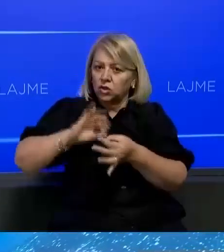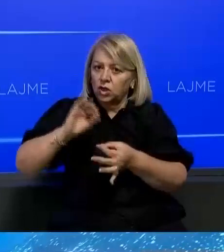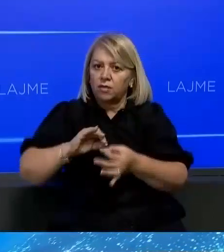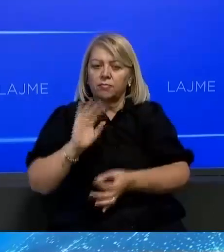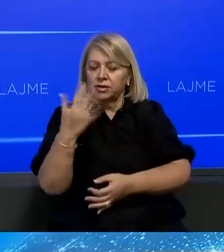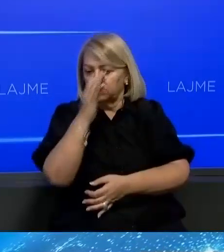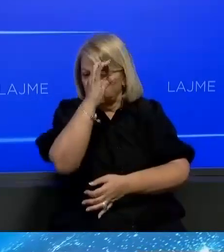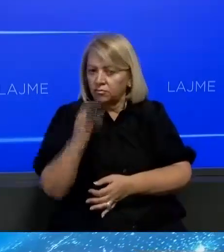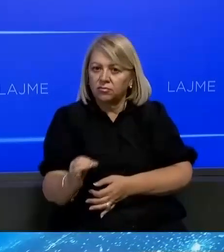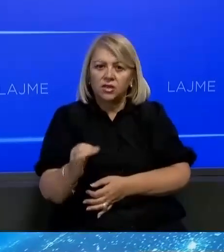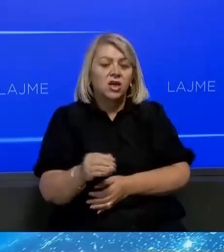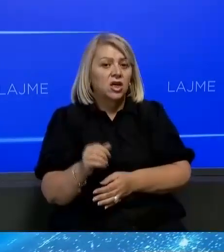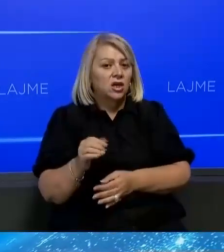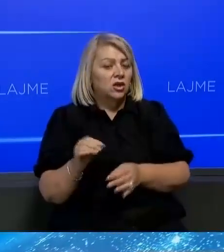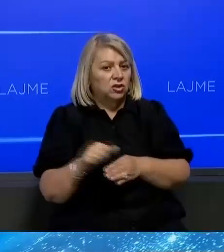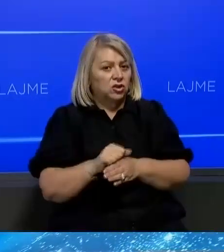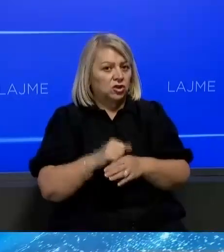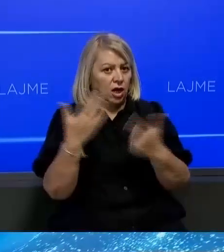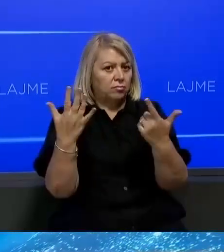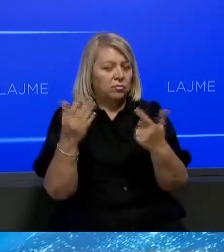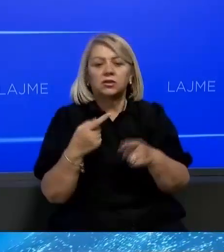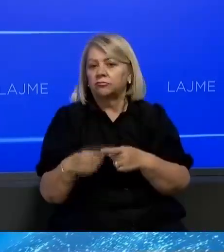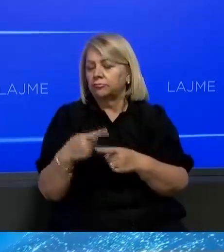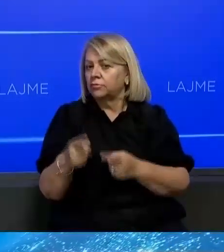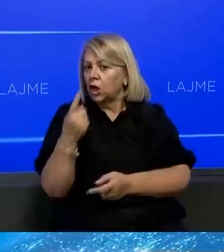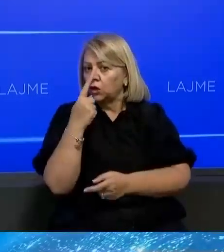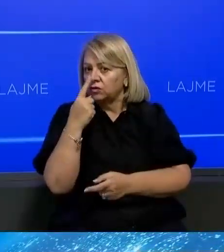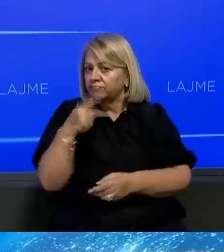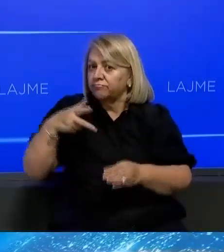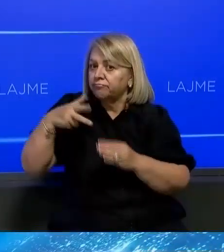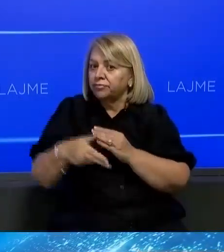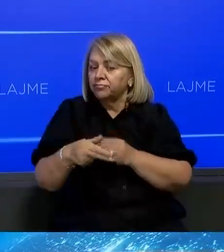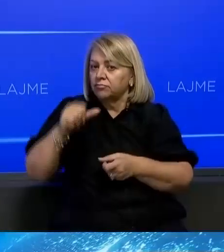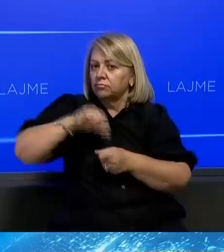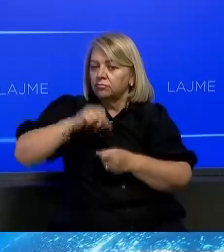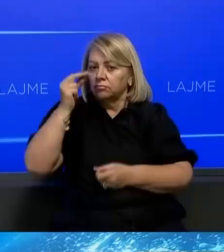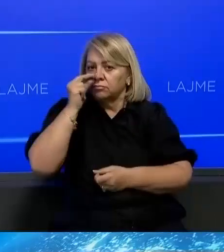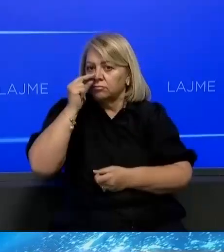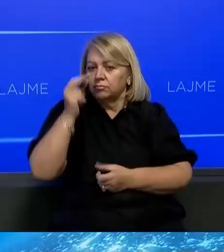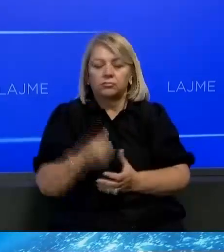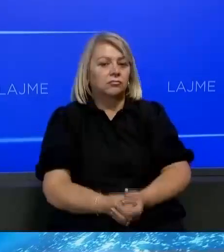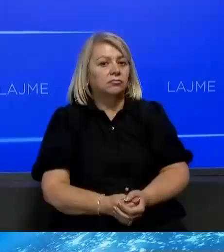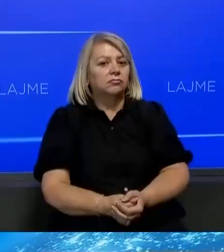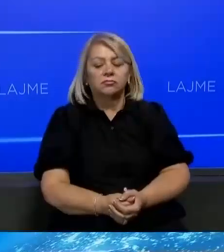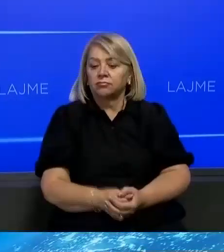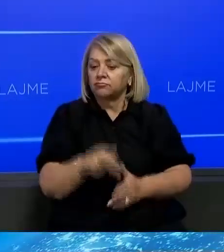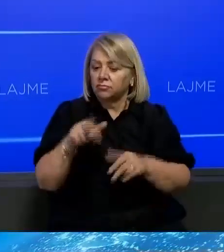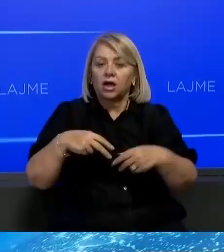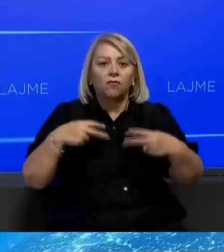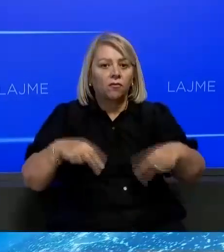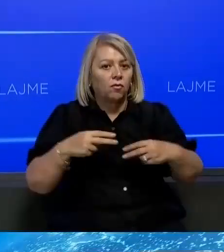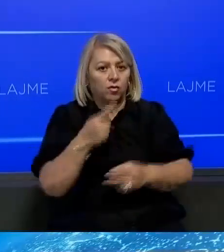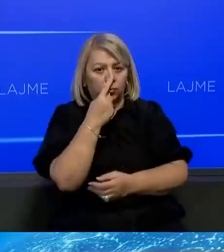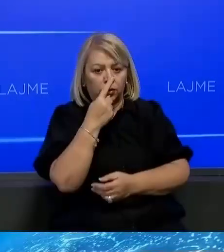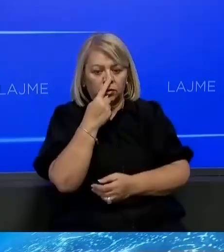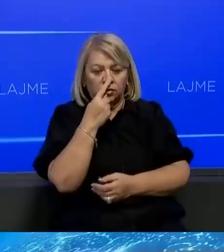% brenda 7 muajve të ardhshëm në rast se Rusia ndërprenë furnizimet me gaz. Ka egzistuar frika se Moska